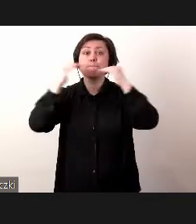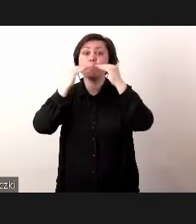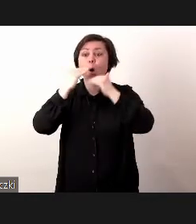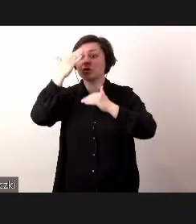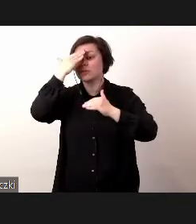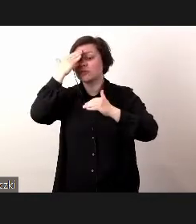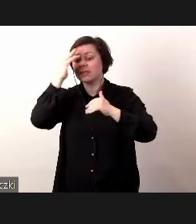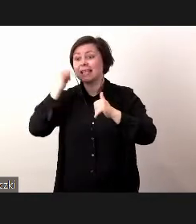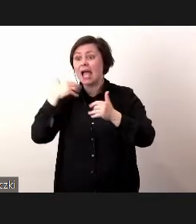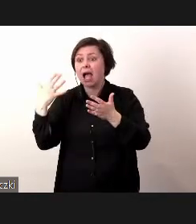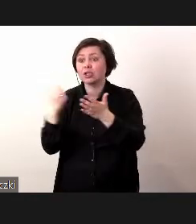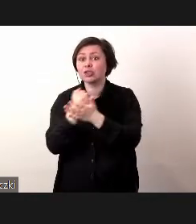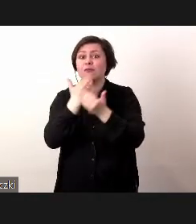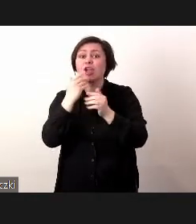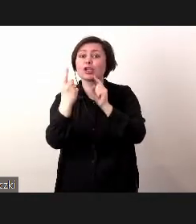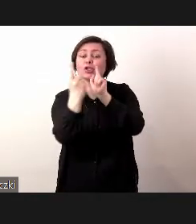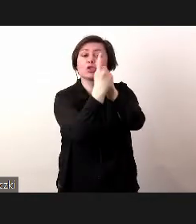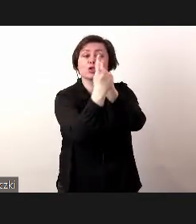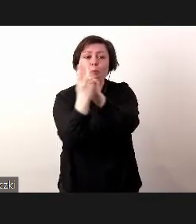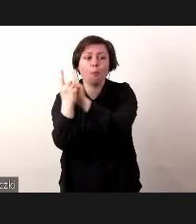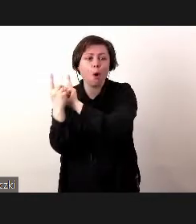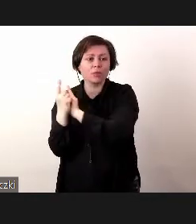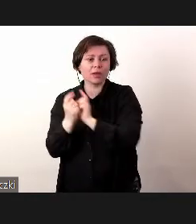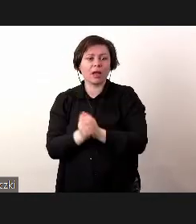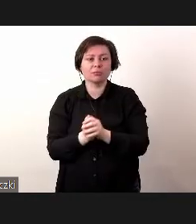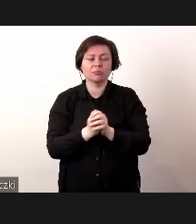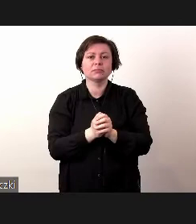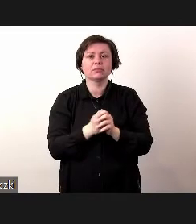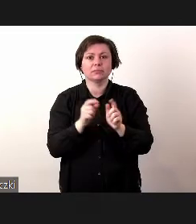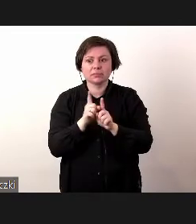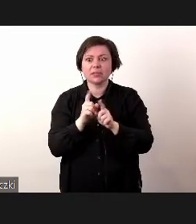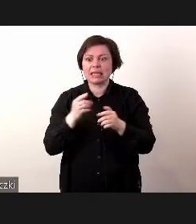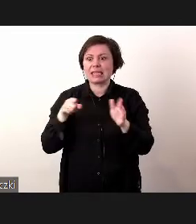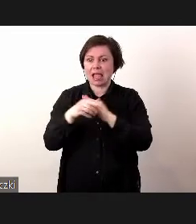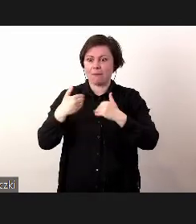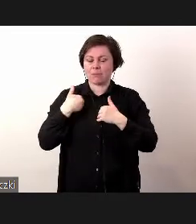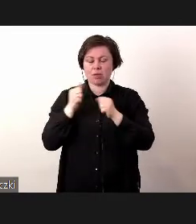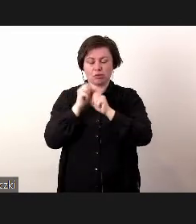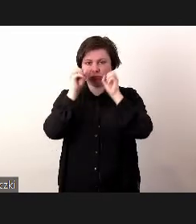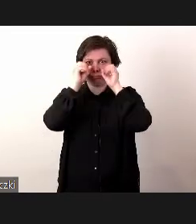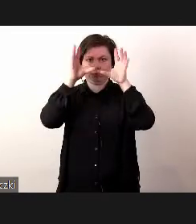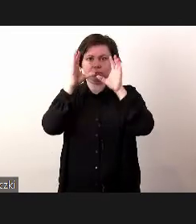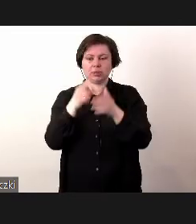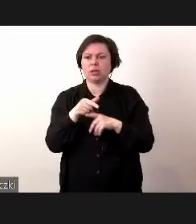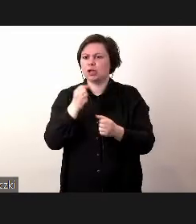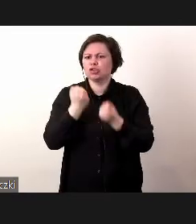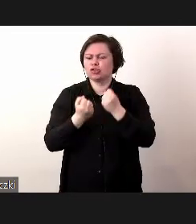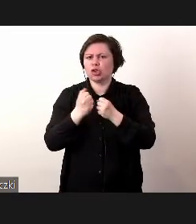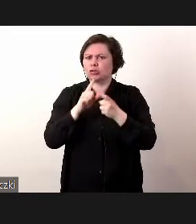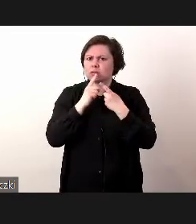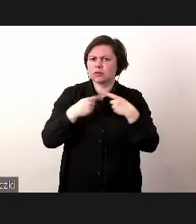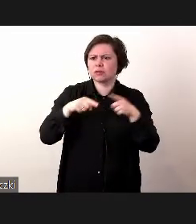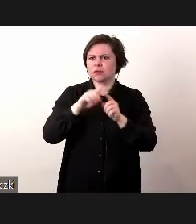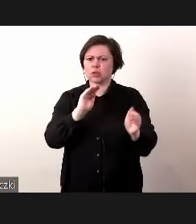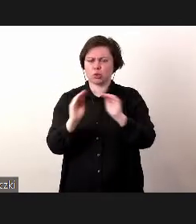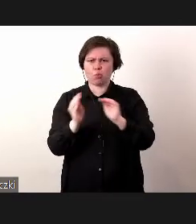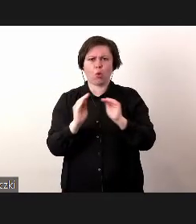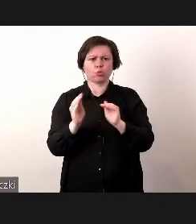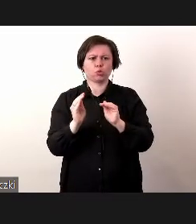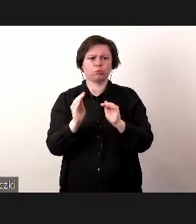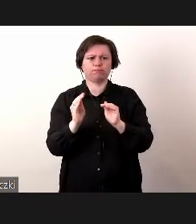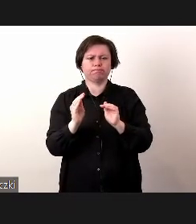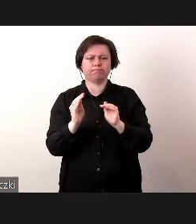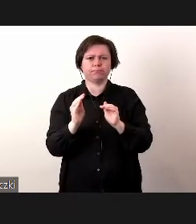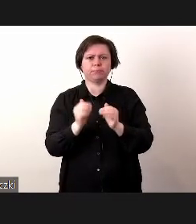ja też zdobywam podczas takich spotkań jest dla mnie dużym zaskoczeniem i ciężko jest to realizować po prostu w sposób